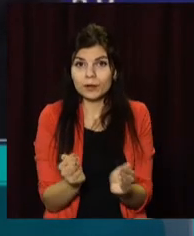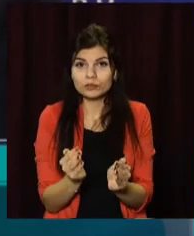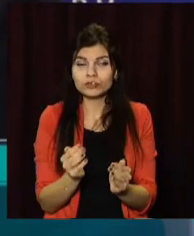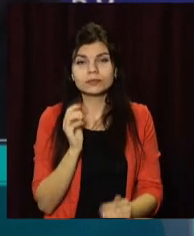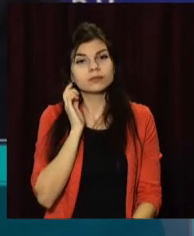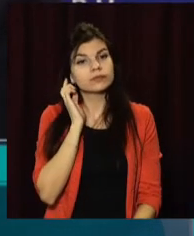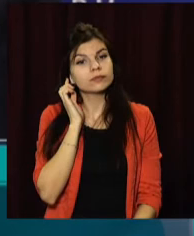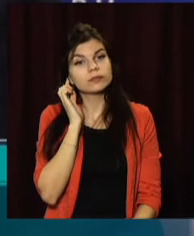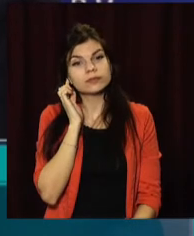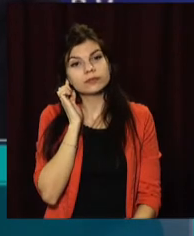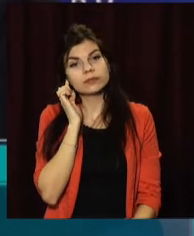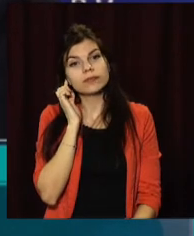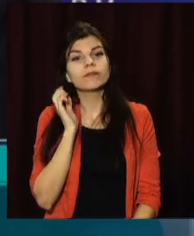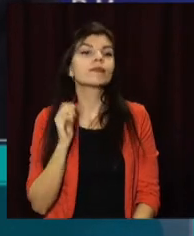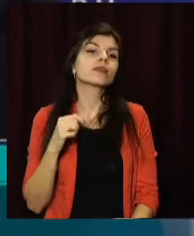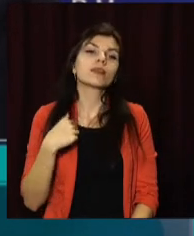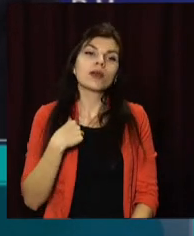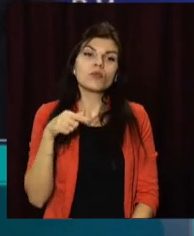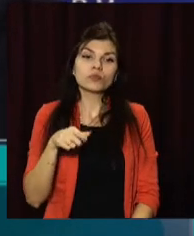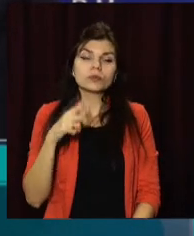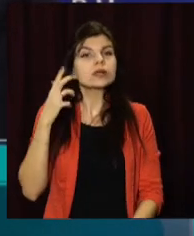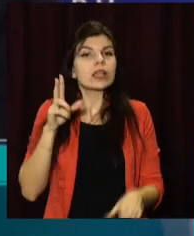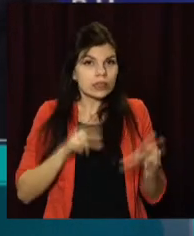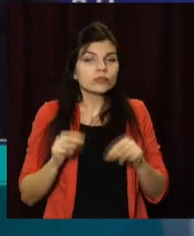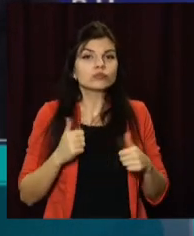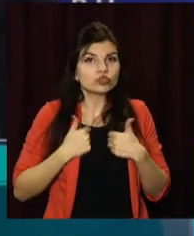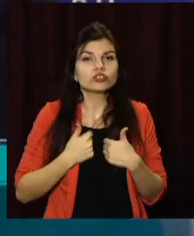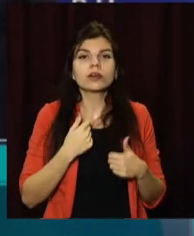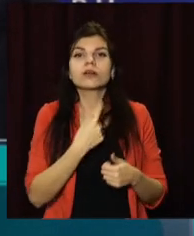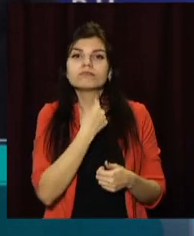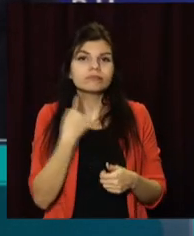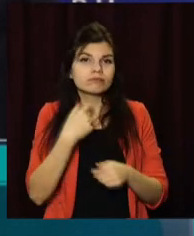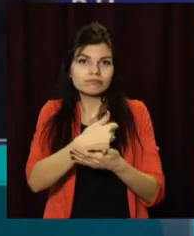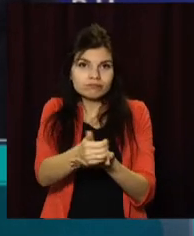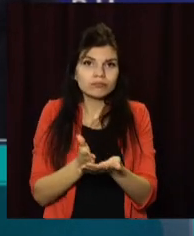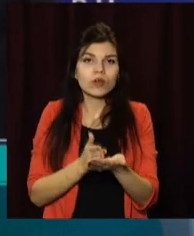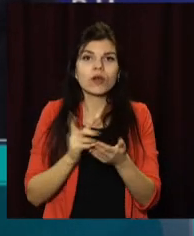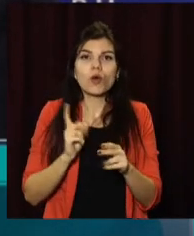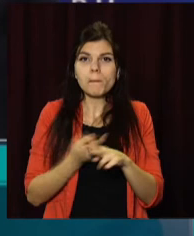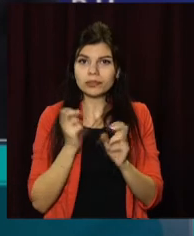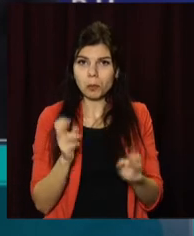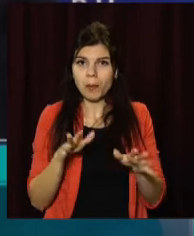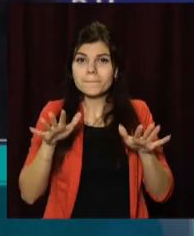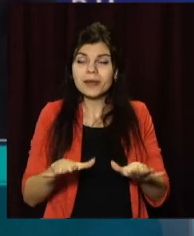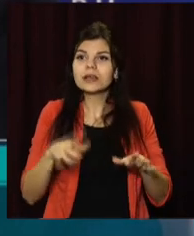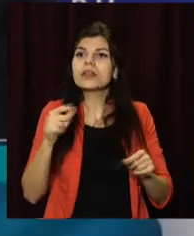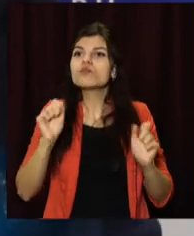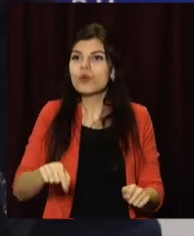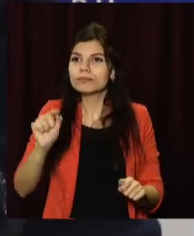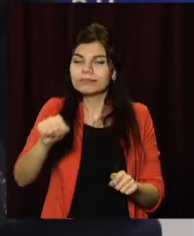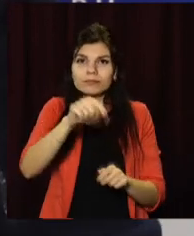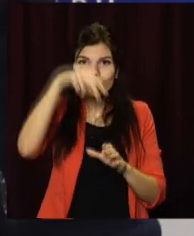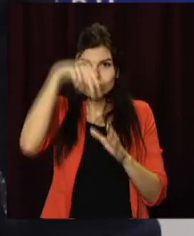намагатися забезпечити безпеку громадян в тих місцях купання, так званого.